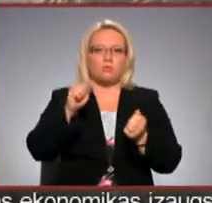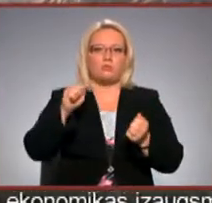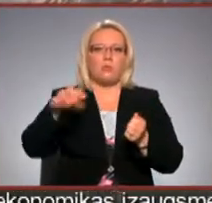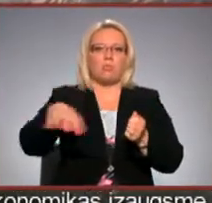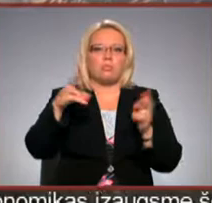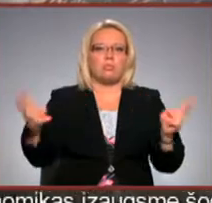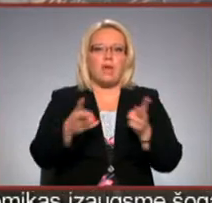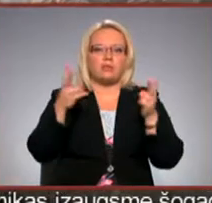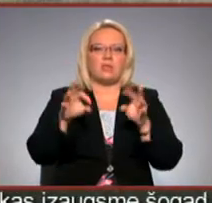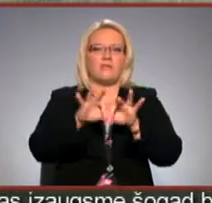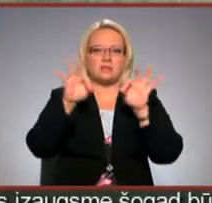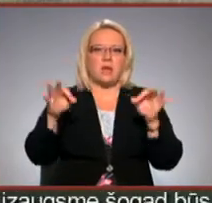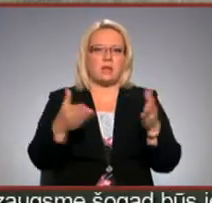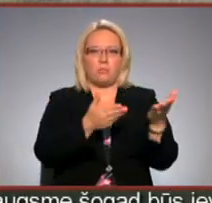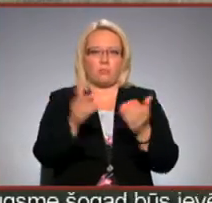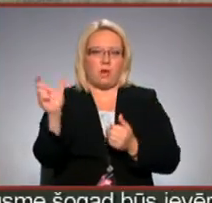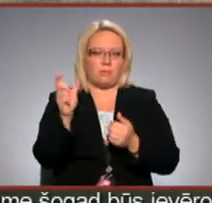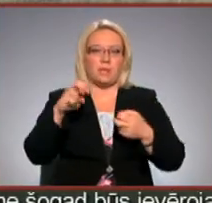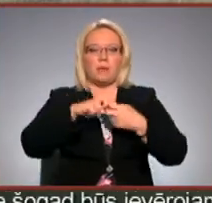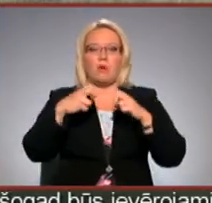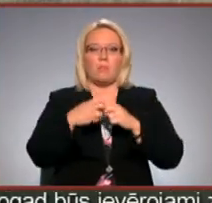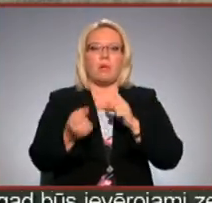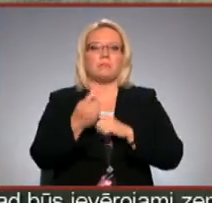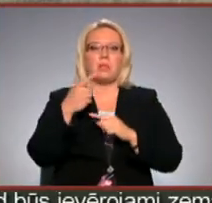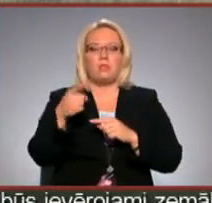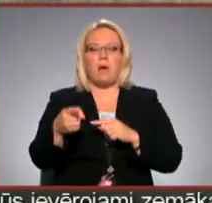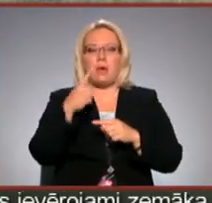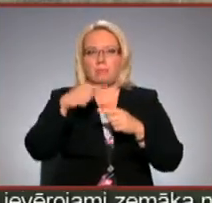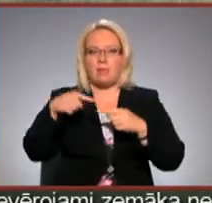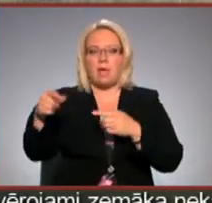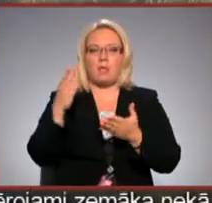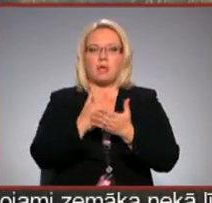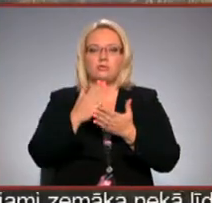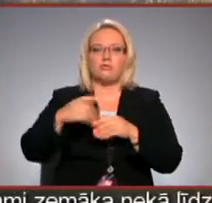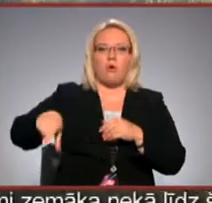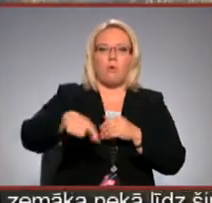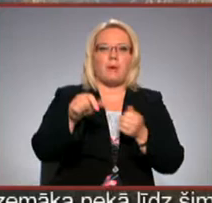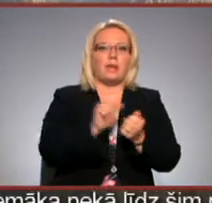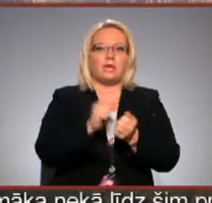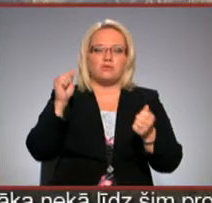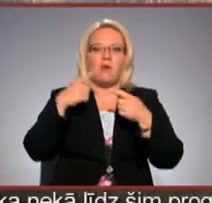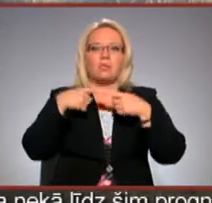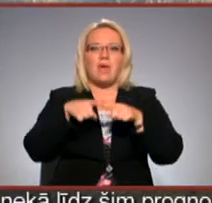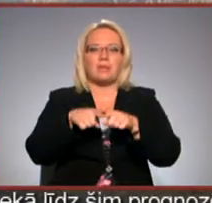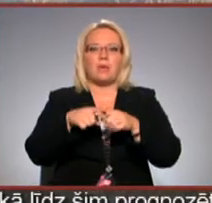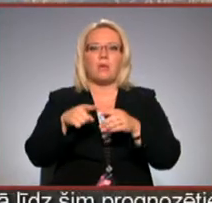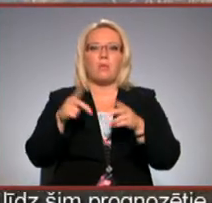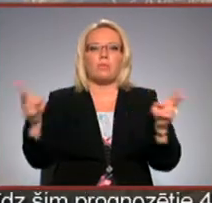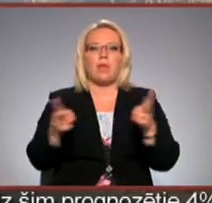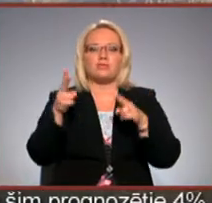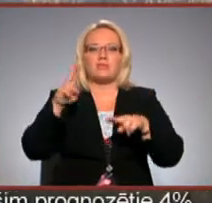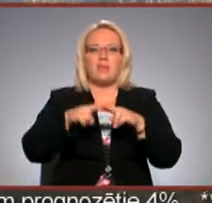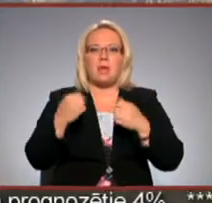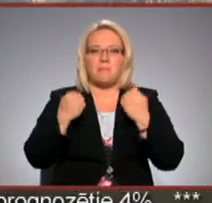atsākties jebkurā brīdī. Problēmas rada arī tas, ka netālu esošā upīti ir izžuvusi un arī ar tehniku degšanas vietām nemazklāt